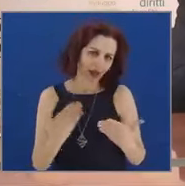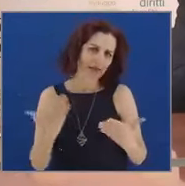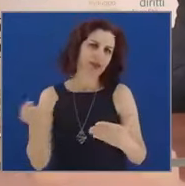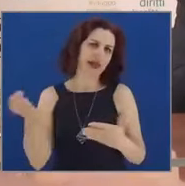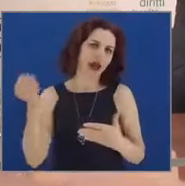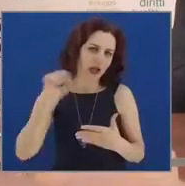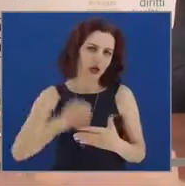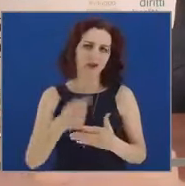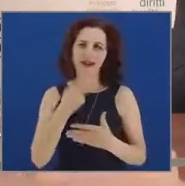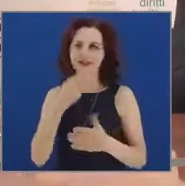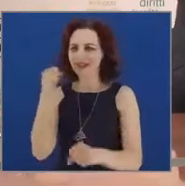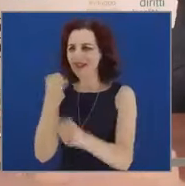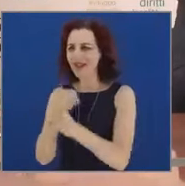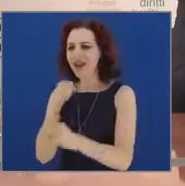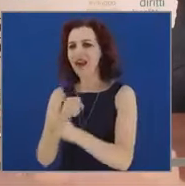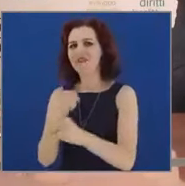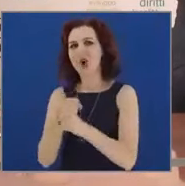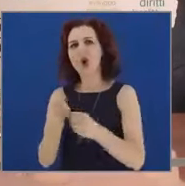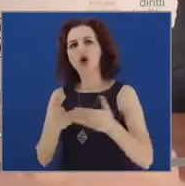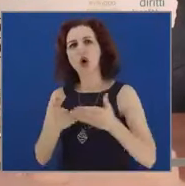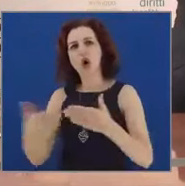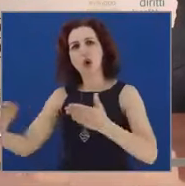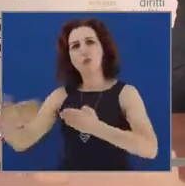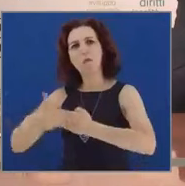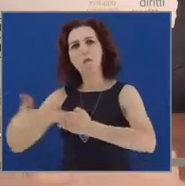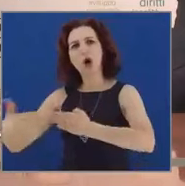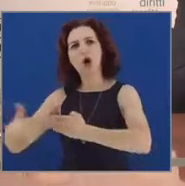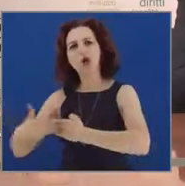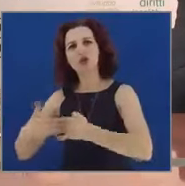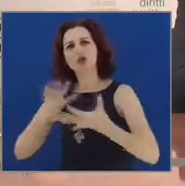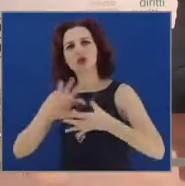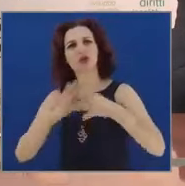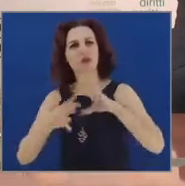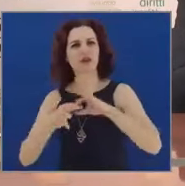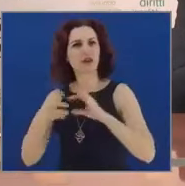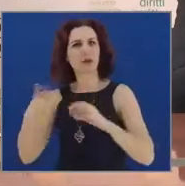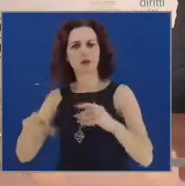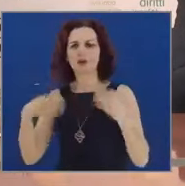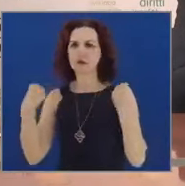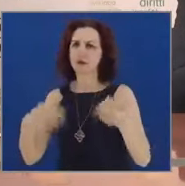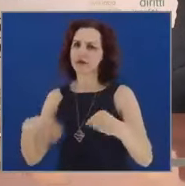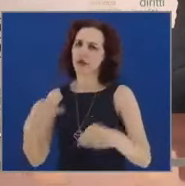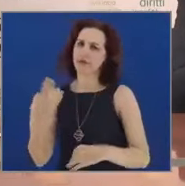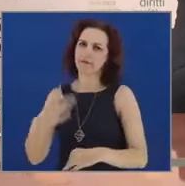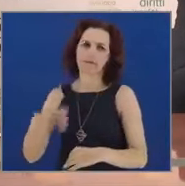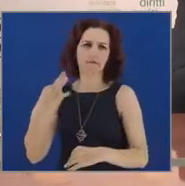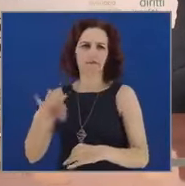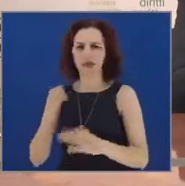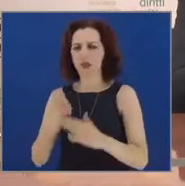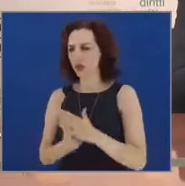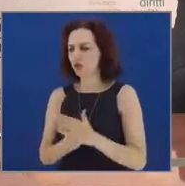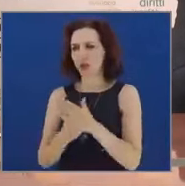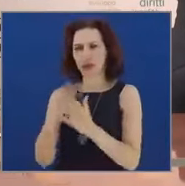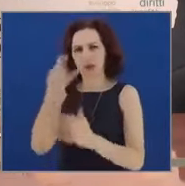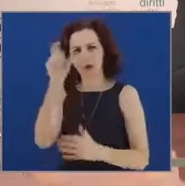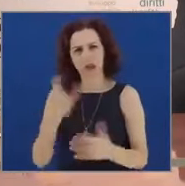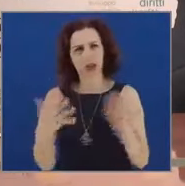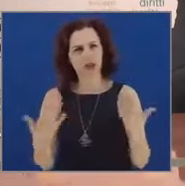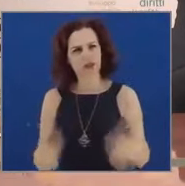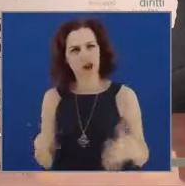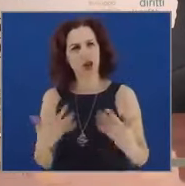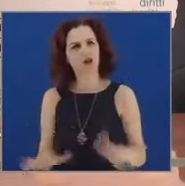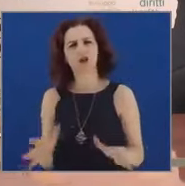porto di Civitavecchia per la straordinaria professionalità dimostrata, per il supporto è stato dato al nostro Paese e per l'attività